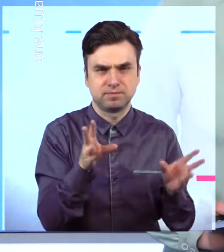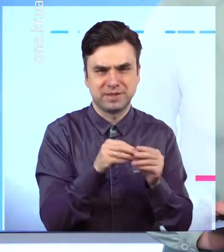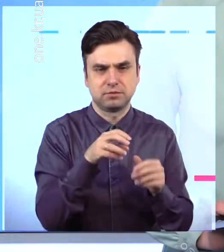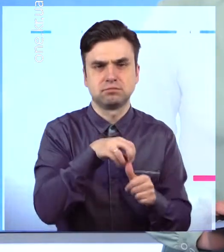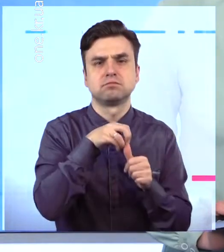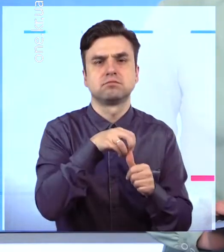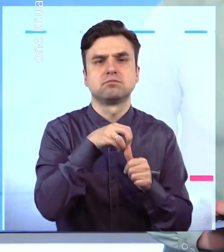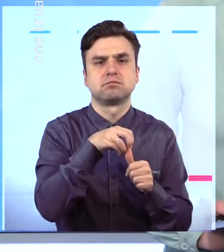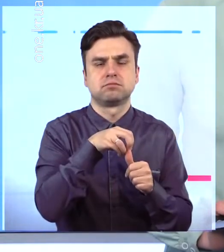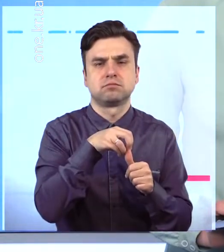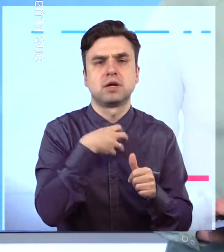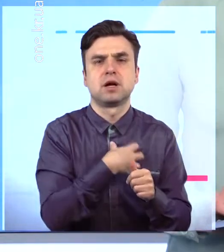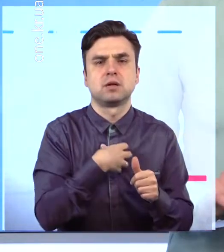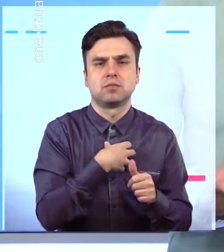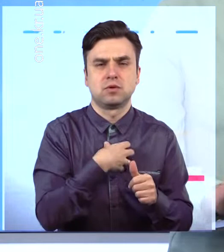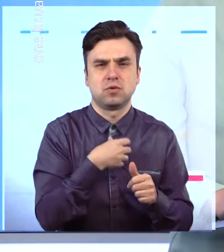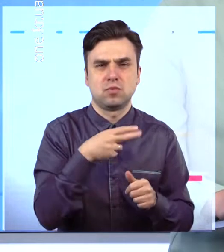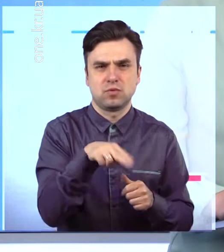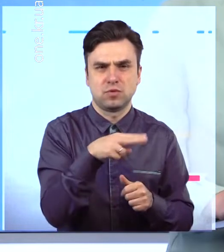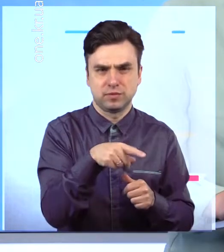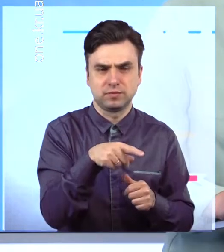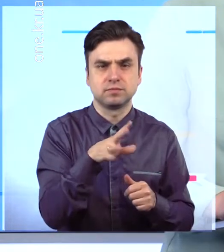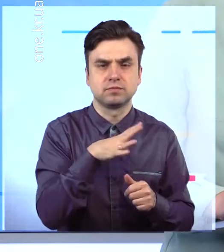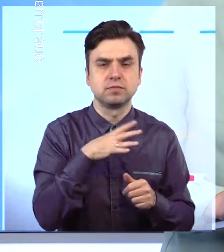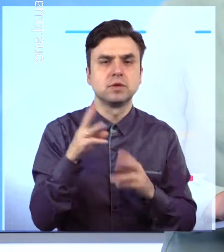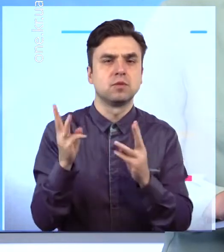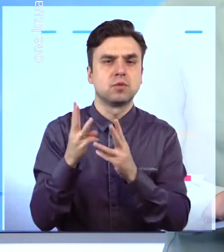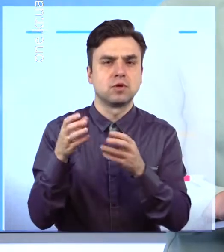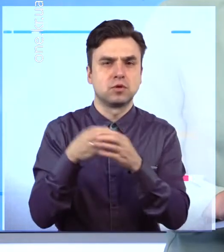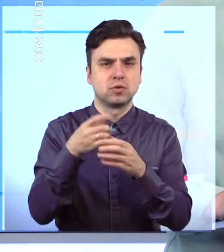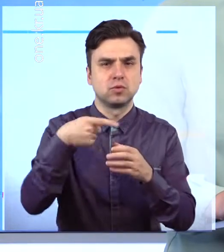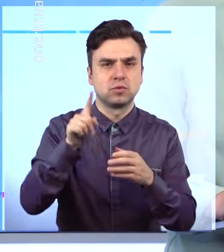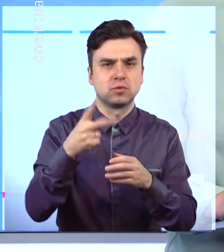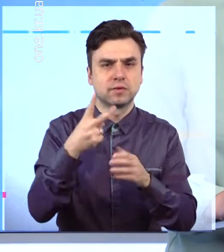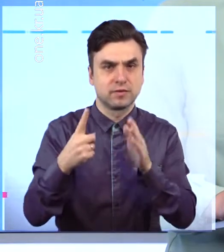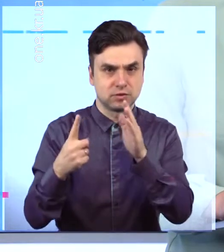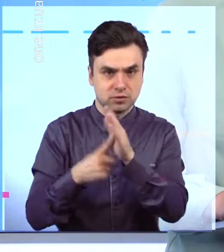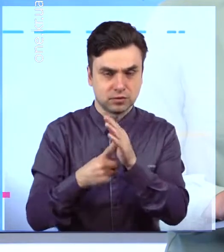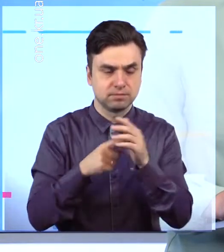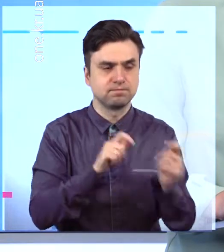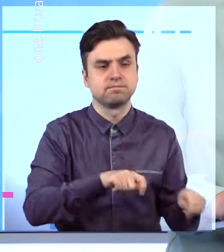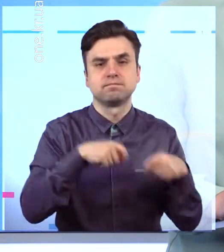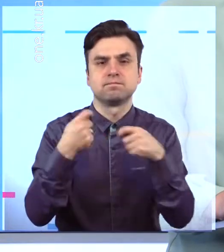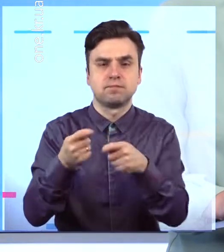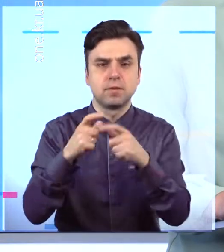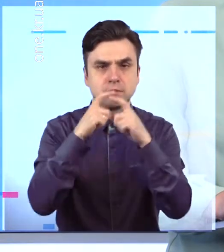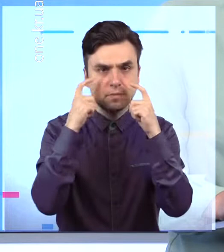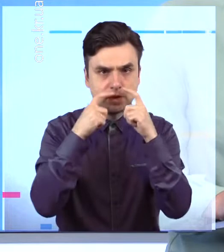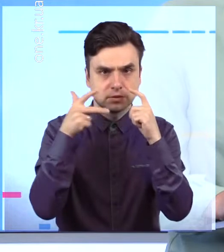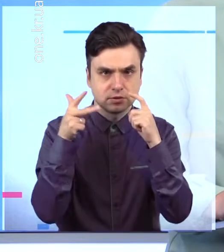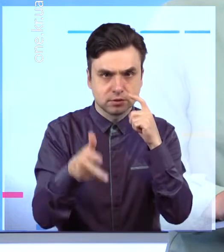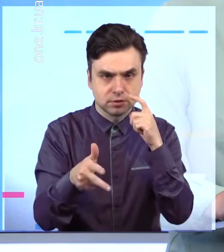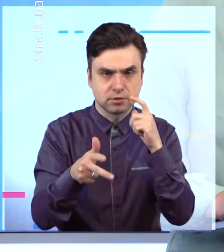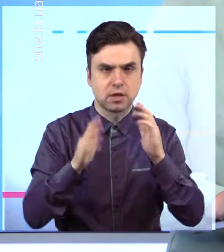очільником привезли до 26-ї пожежно-рятувальної частини ДСНС 3 тисячі захисних масок та 200 одноразових костюмів